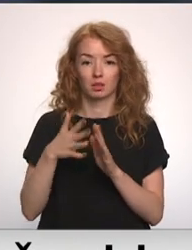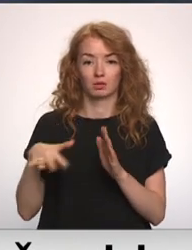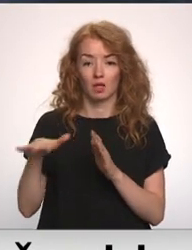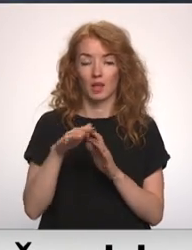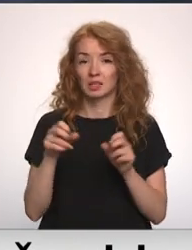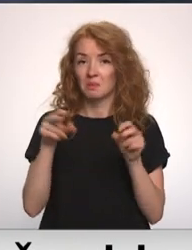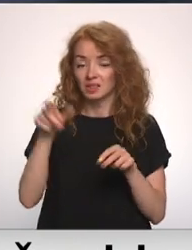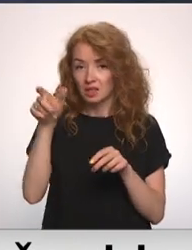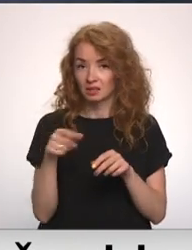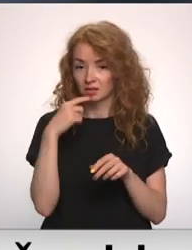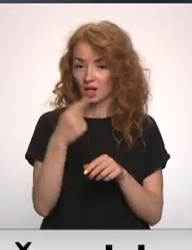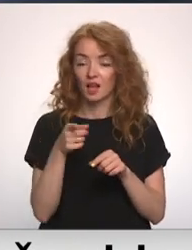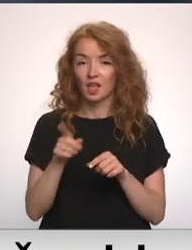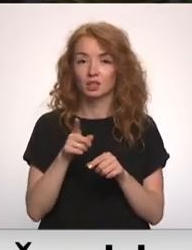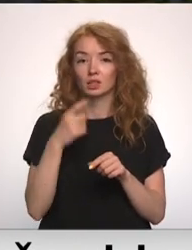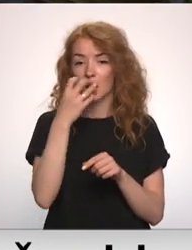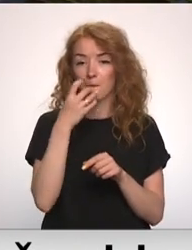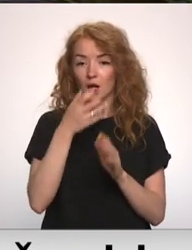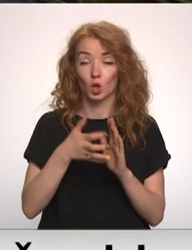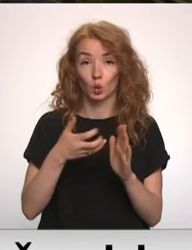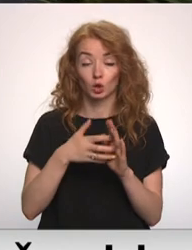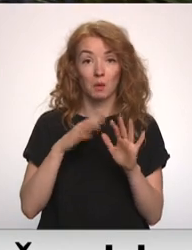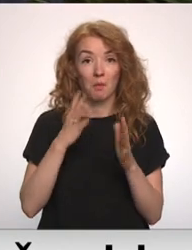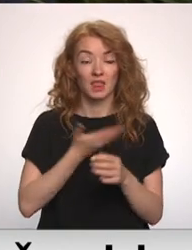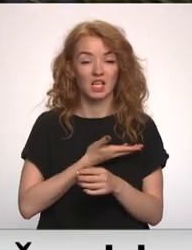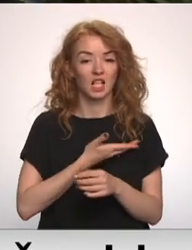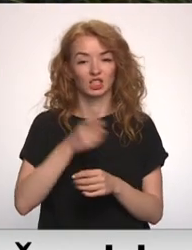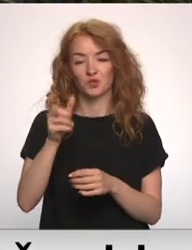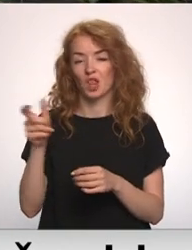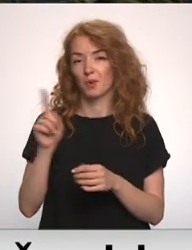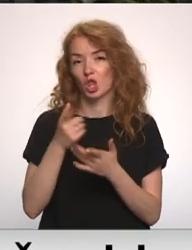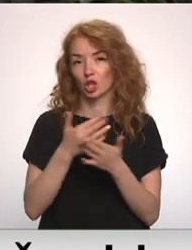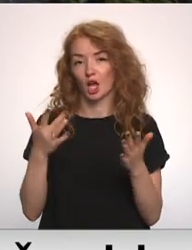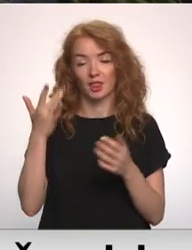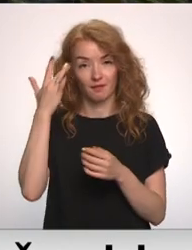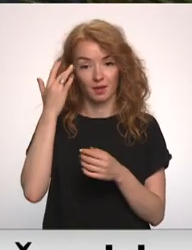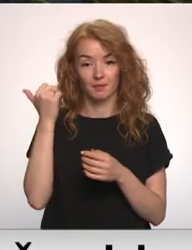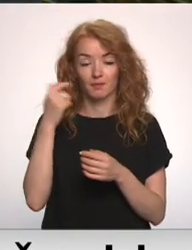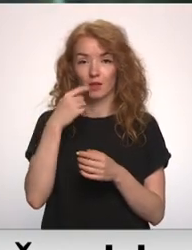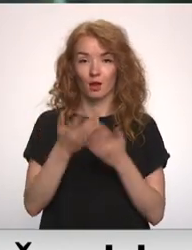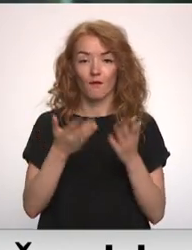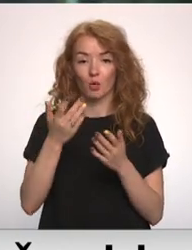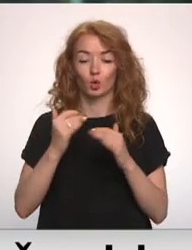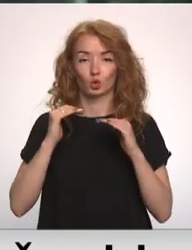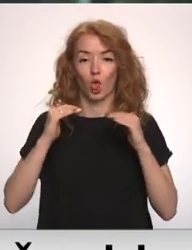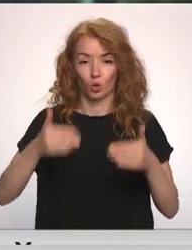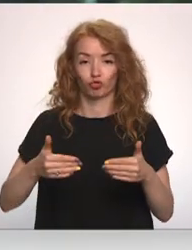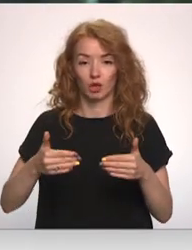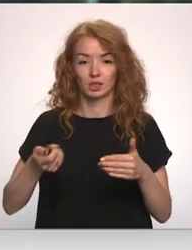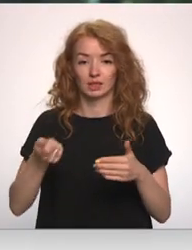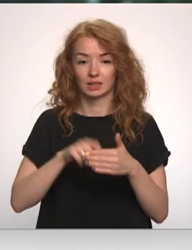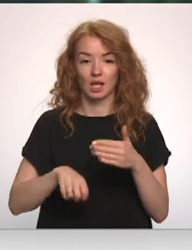Speciālisti lēš, ka tas ir skābakļa trūkums, savukārt tie dzīvotājiem ir dažādi viedokļi. Varbūt slūžas ir ciet un tas ūdens